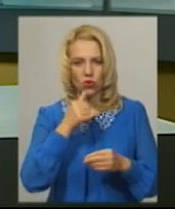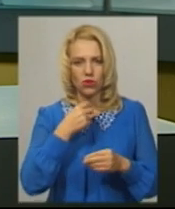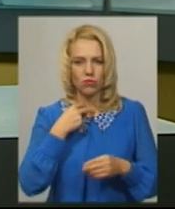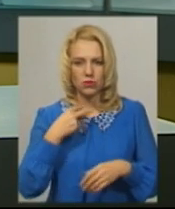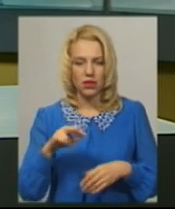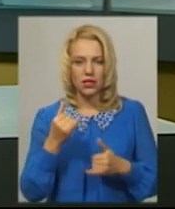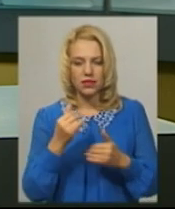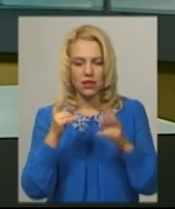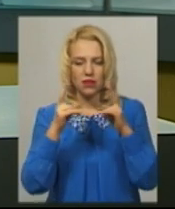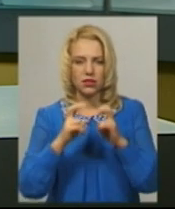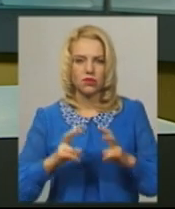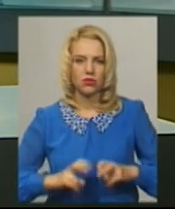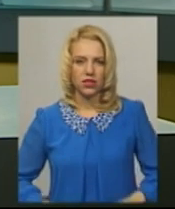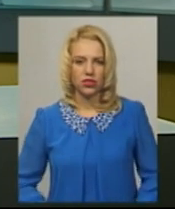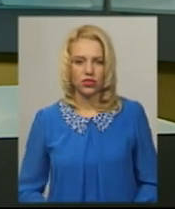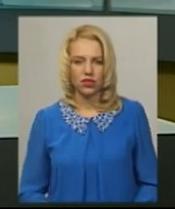Наразі тривають слідчі дії.